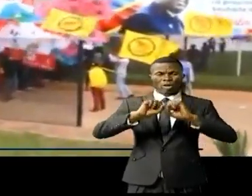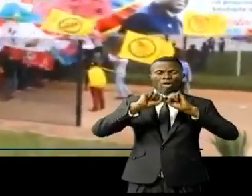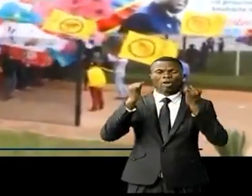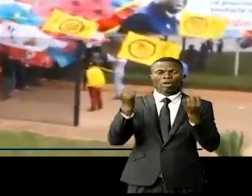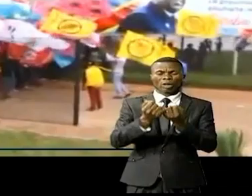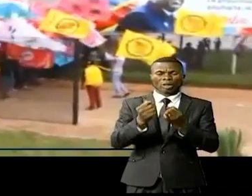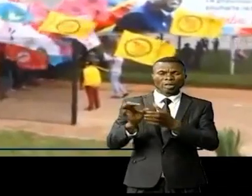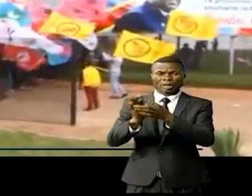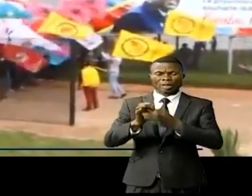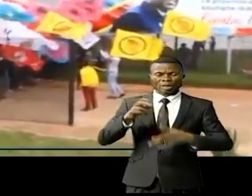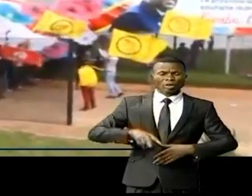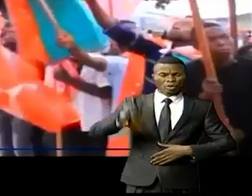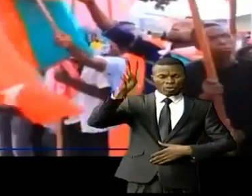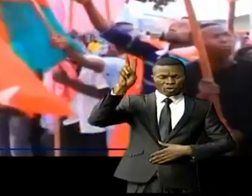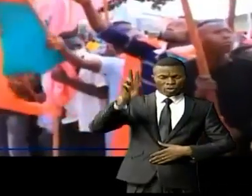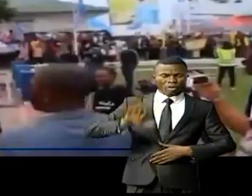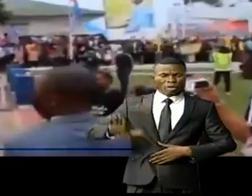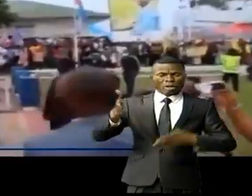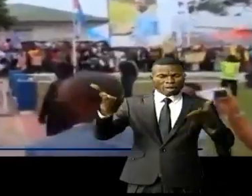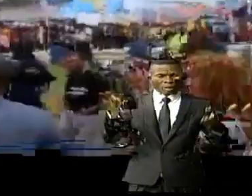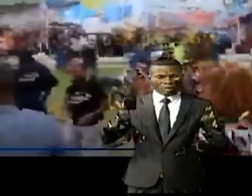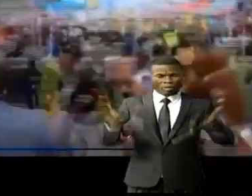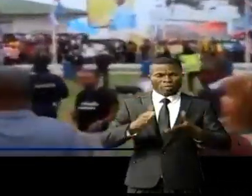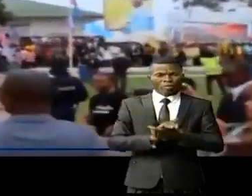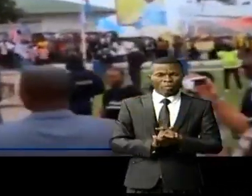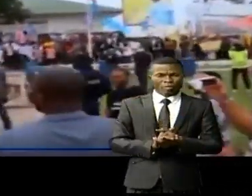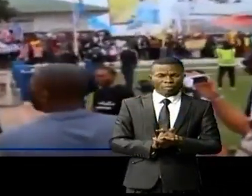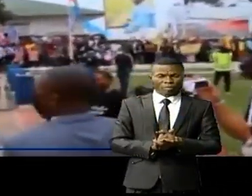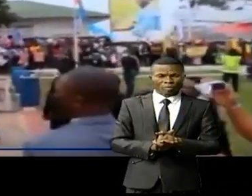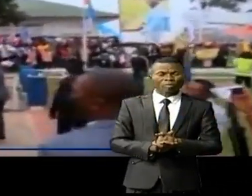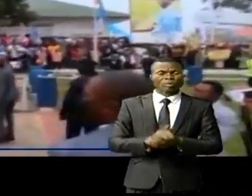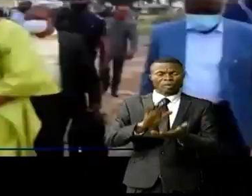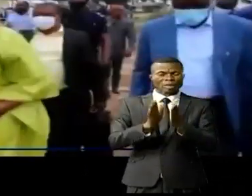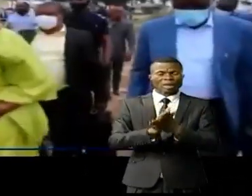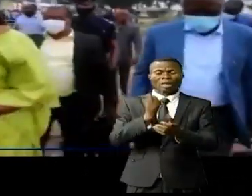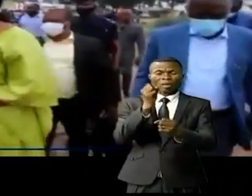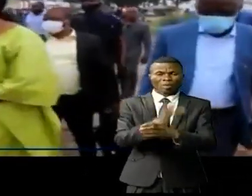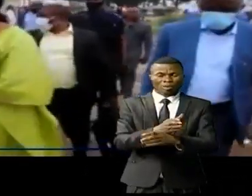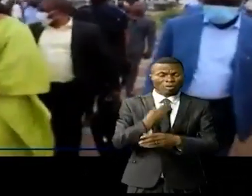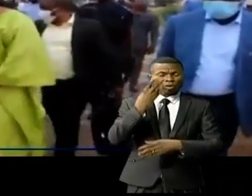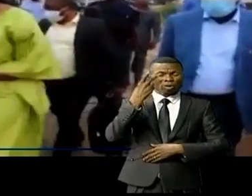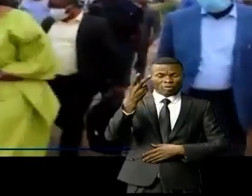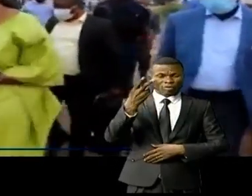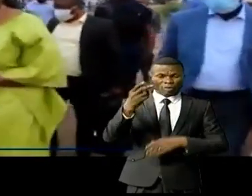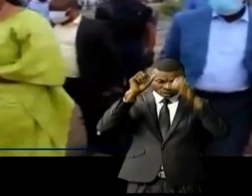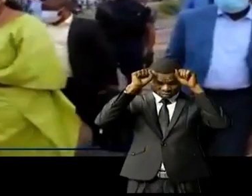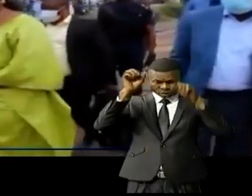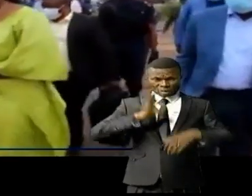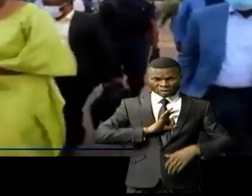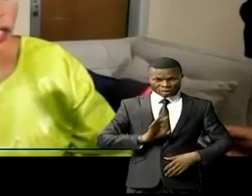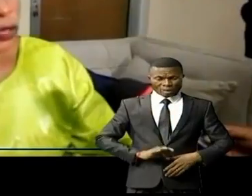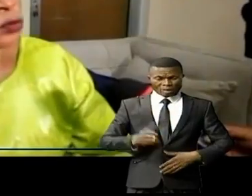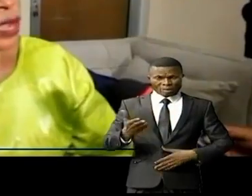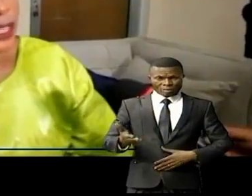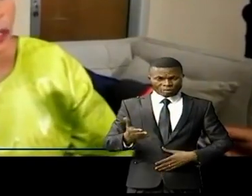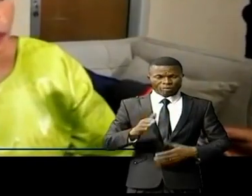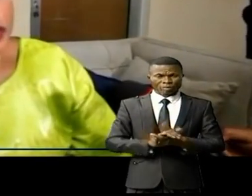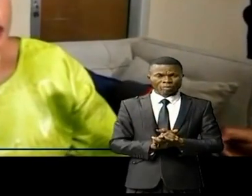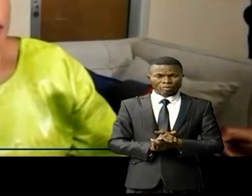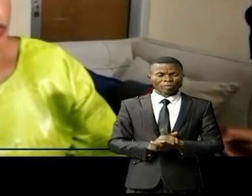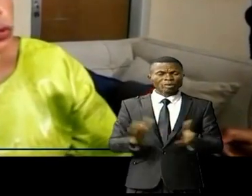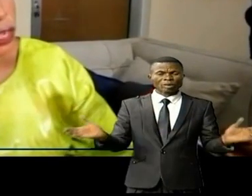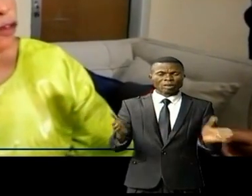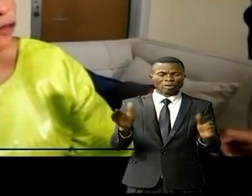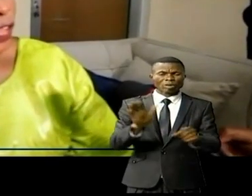de l'Union sacrée de la nation y étaient aussi nombreux. Celles qui matérialisent valablement la vision du chef de l'État, Félix Tisekedi. J'encourage